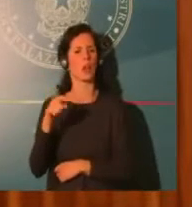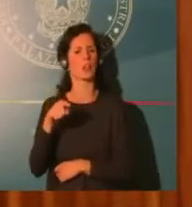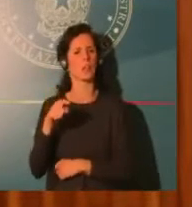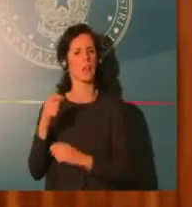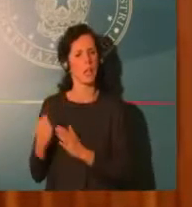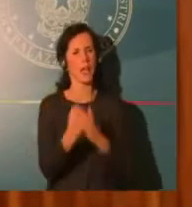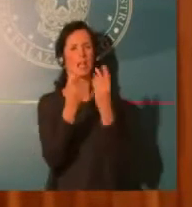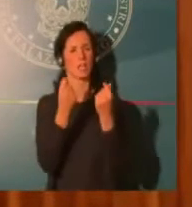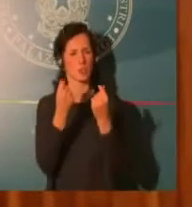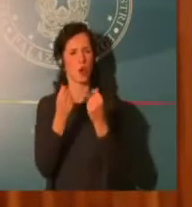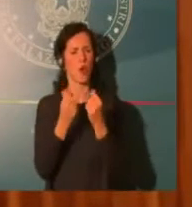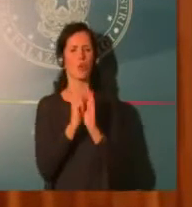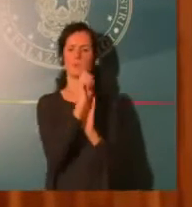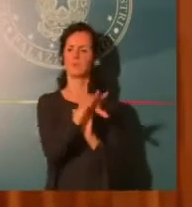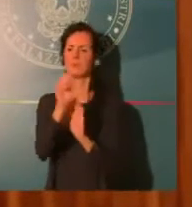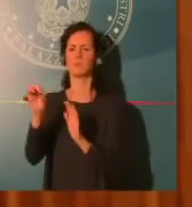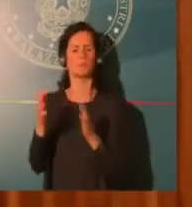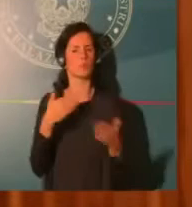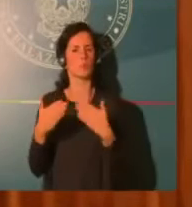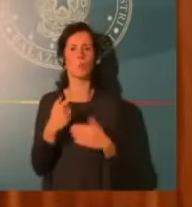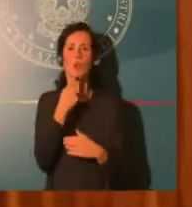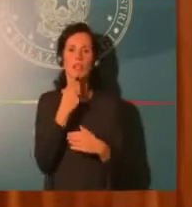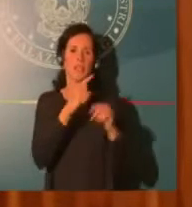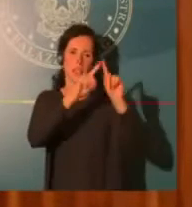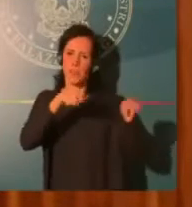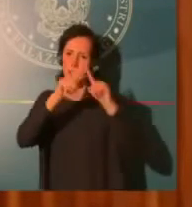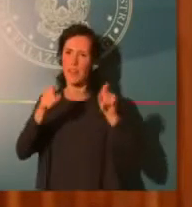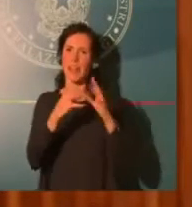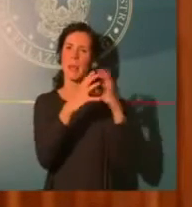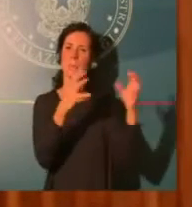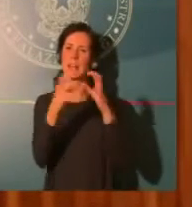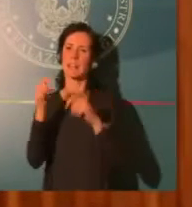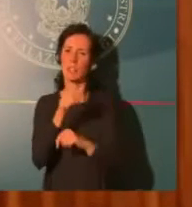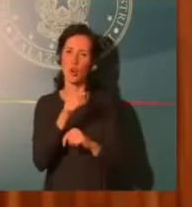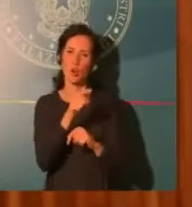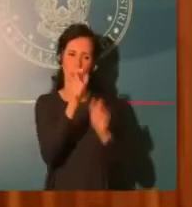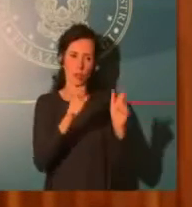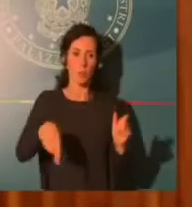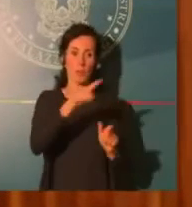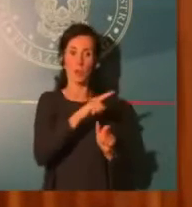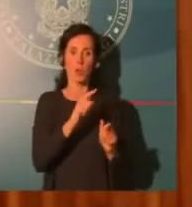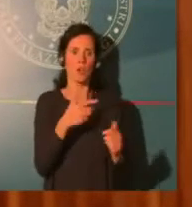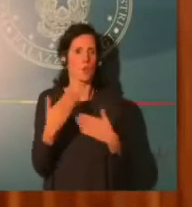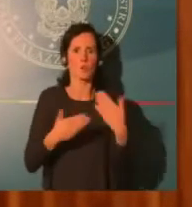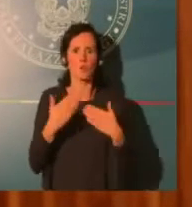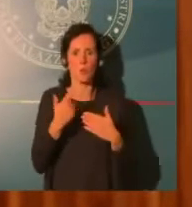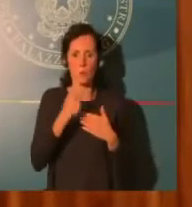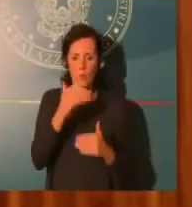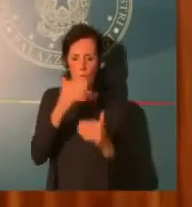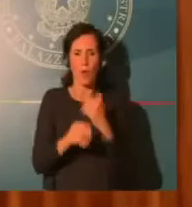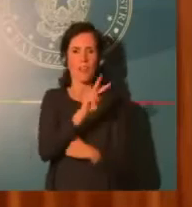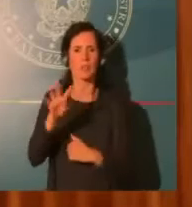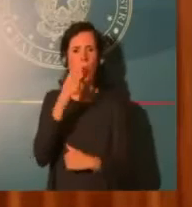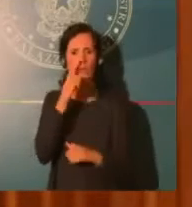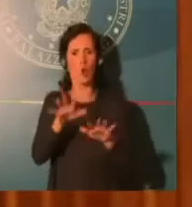novembre, dei soldi veri. E allora il fondo perduto, l'articolo 25 del decreto rilancio, è stata la cosa